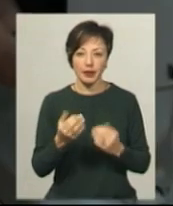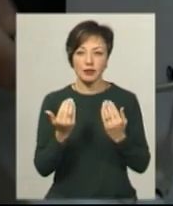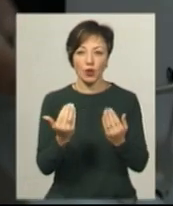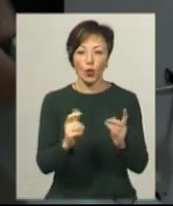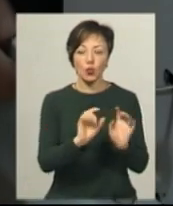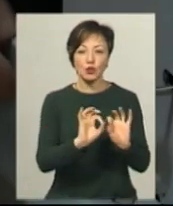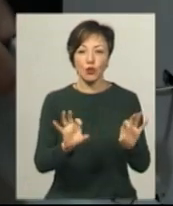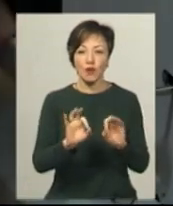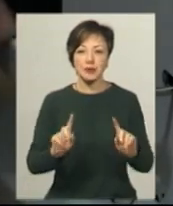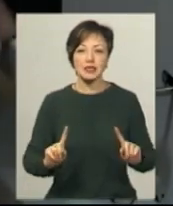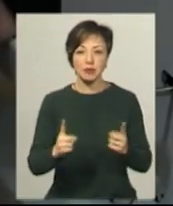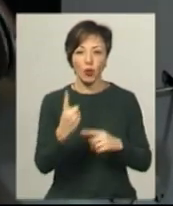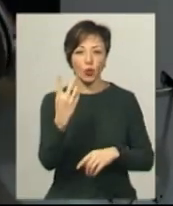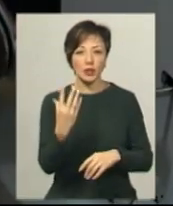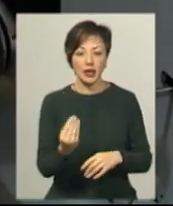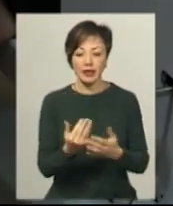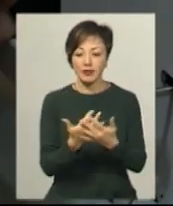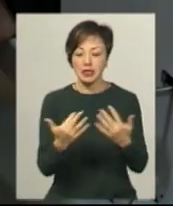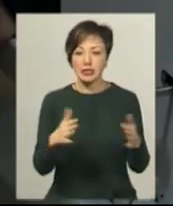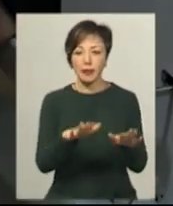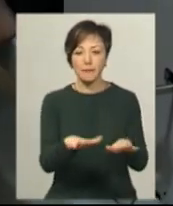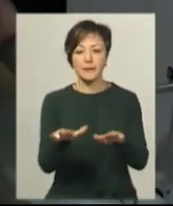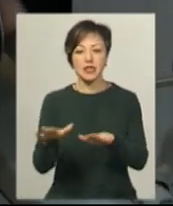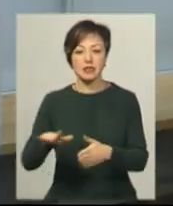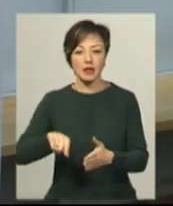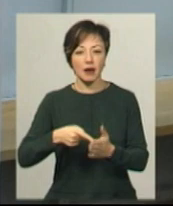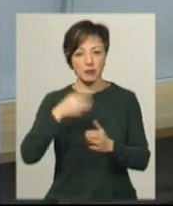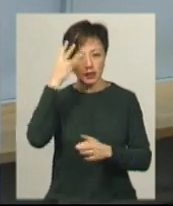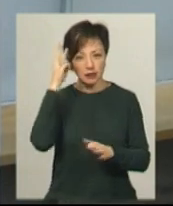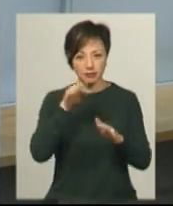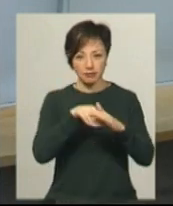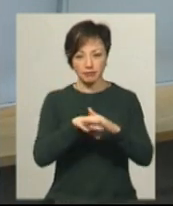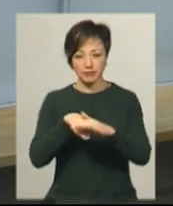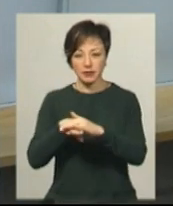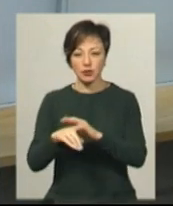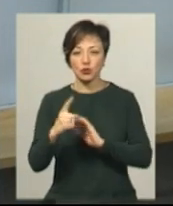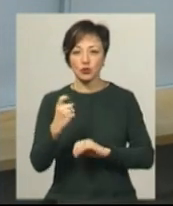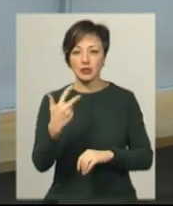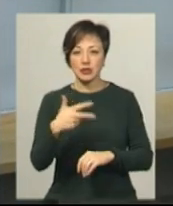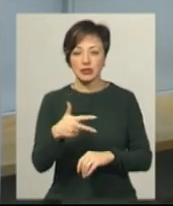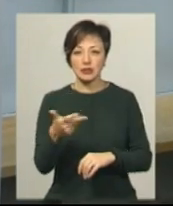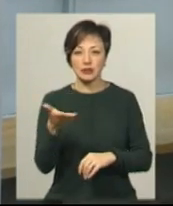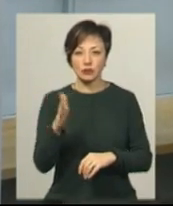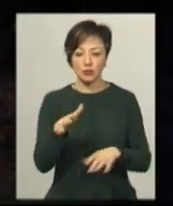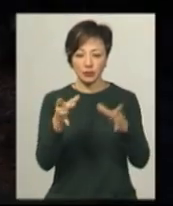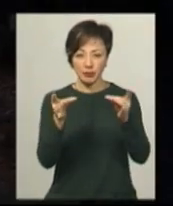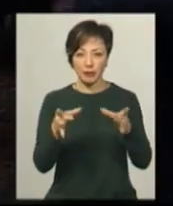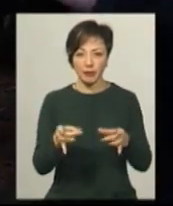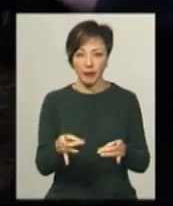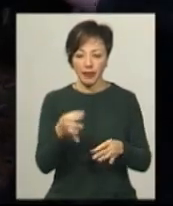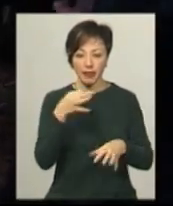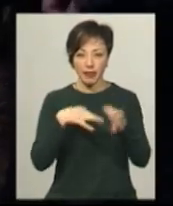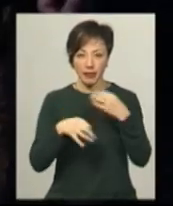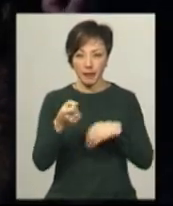його словами, затриманий за один день у різних місцях Хмельницького заклав 133 пакунки з амфетаміном. За даним фактом відкрито